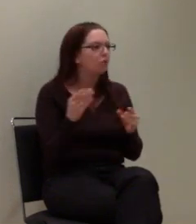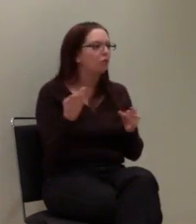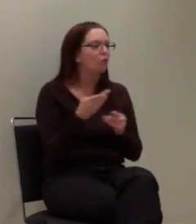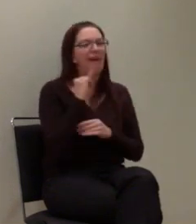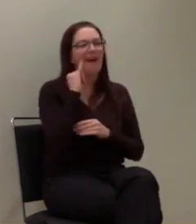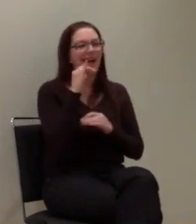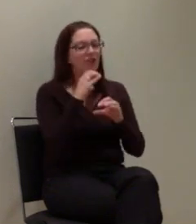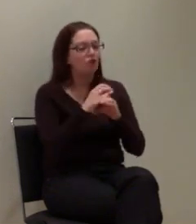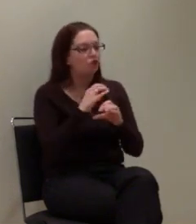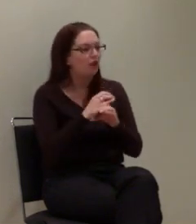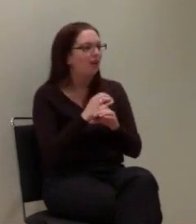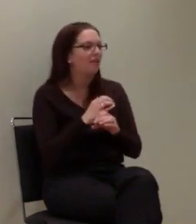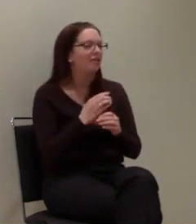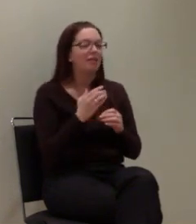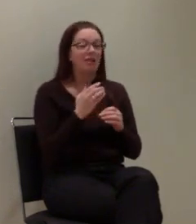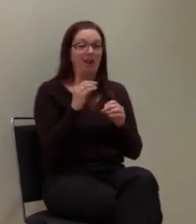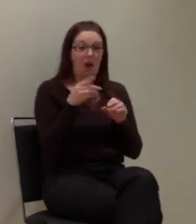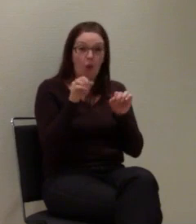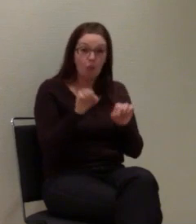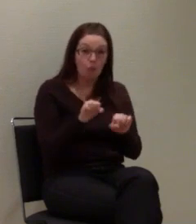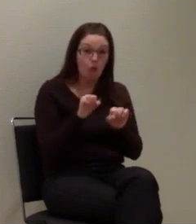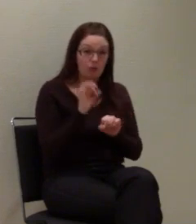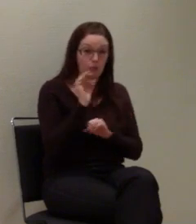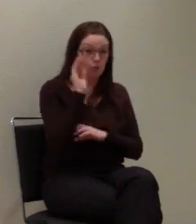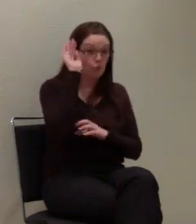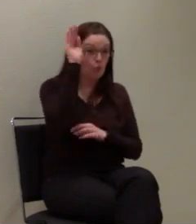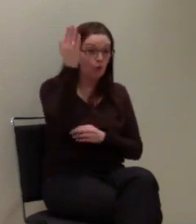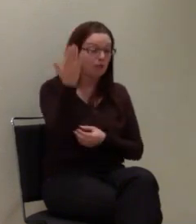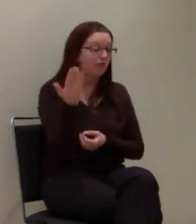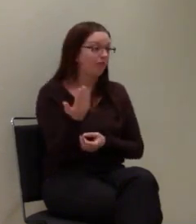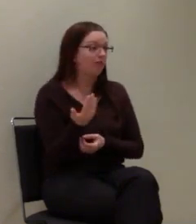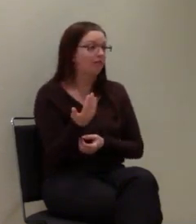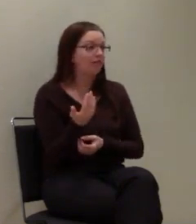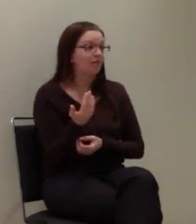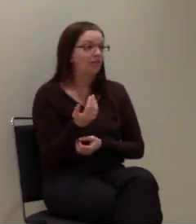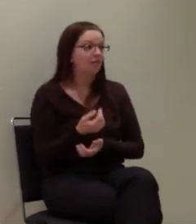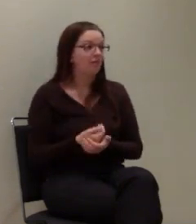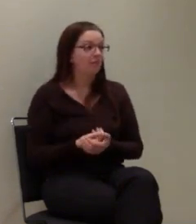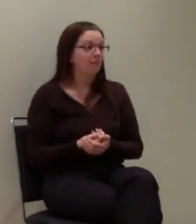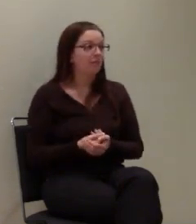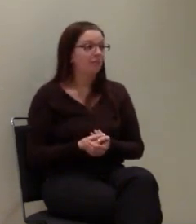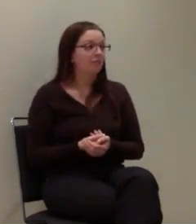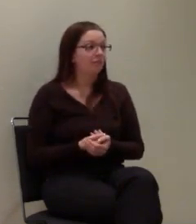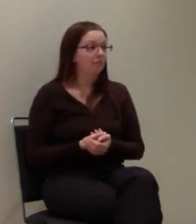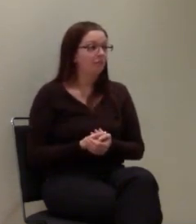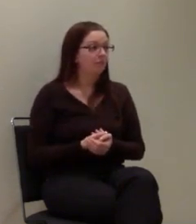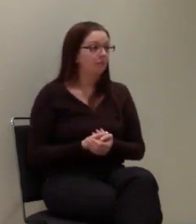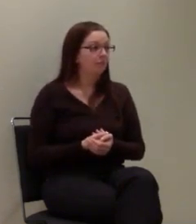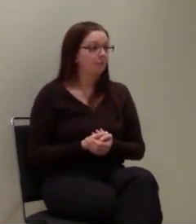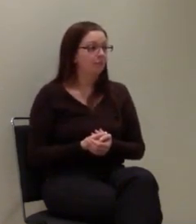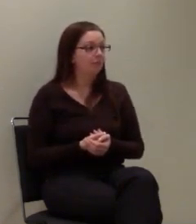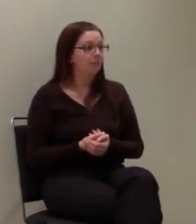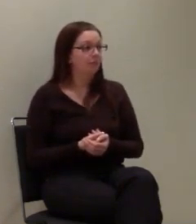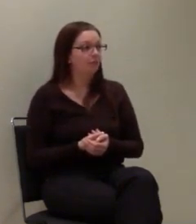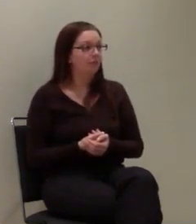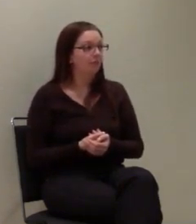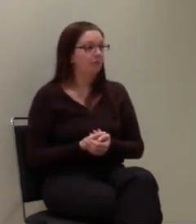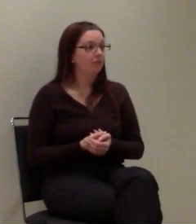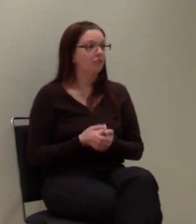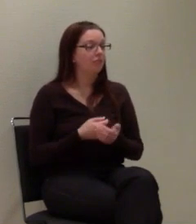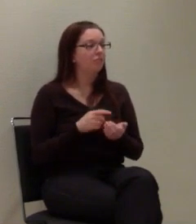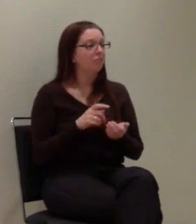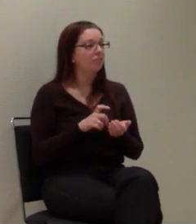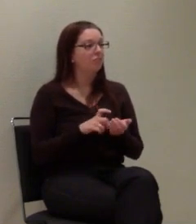oder solche Sachen. Ist das möglich, wenn man so zukunftsorientiert guckt, wie es dann in drei bis fünf Jahren aussieht?